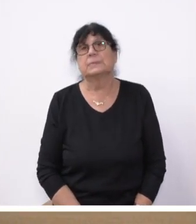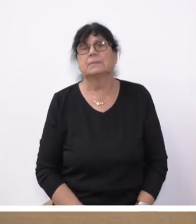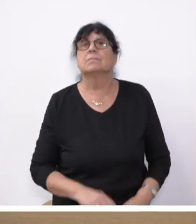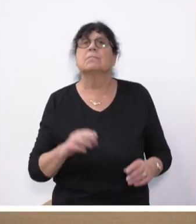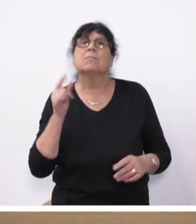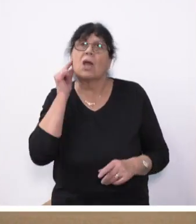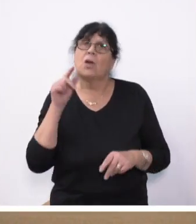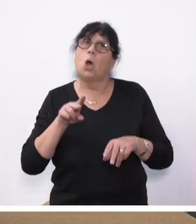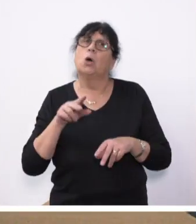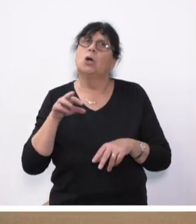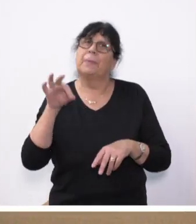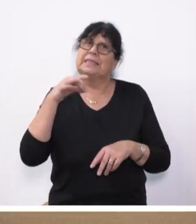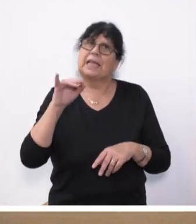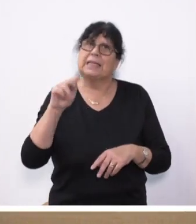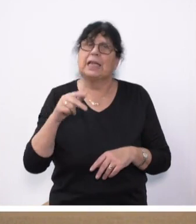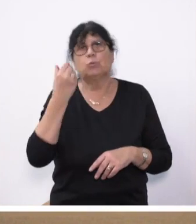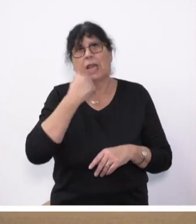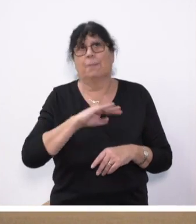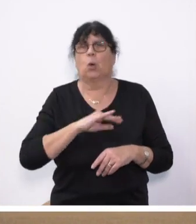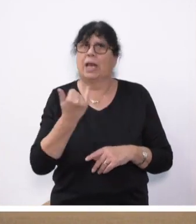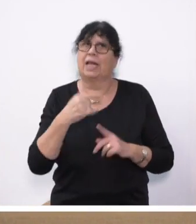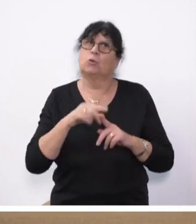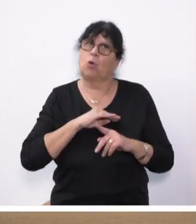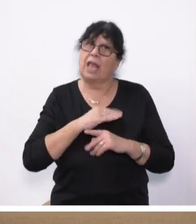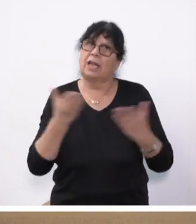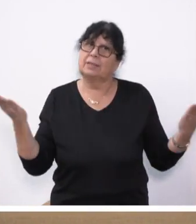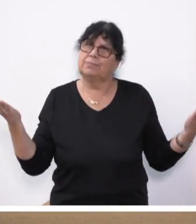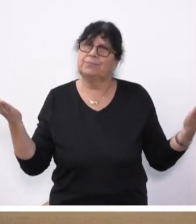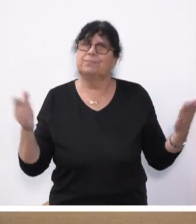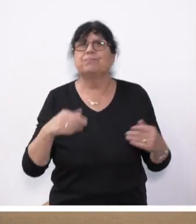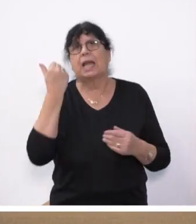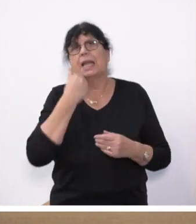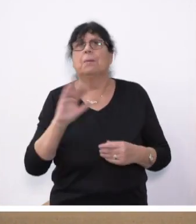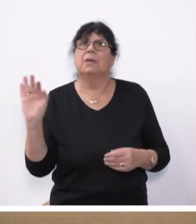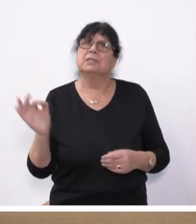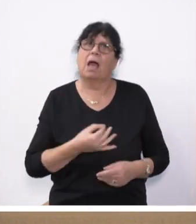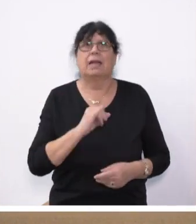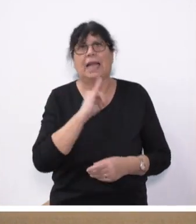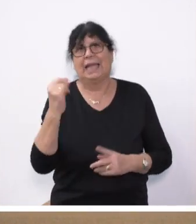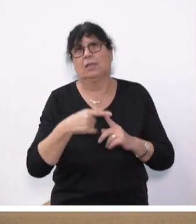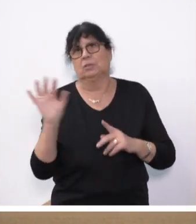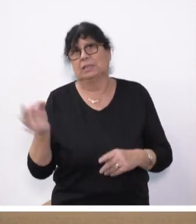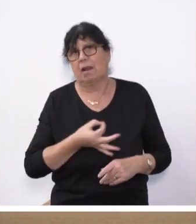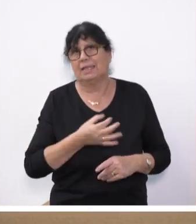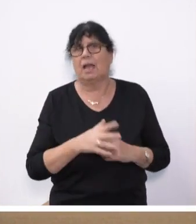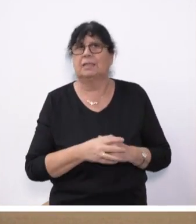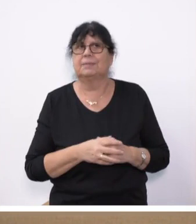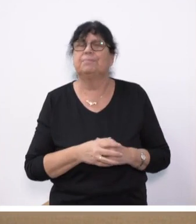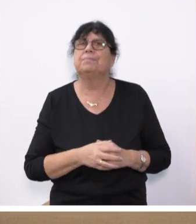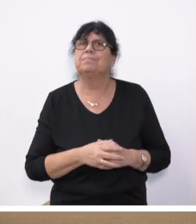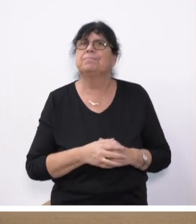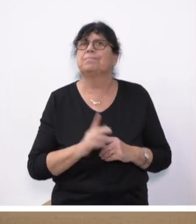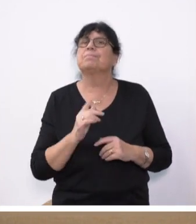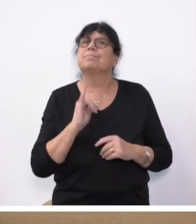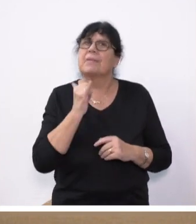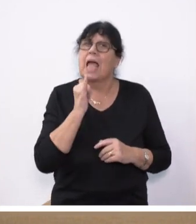Frau Präsidentin, liebe Kolleginnen und Kollegen, liebe Saarländerinnen und Saarländer, ja, das hat jetzt